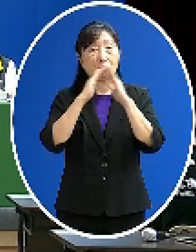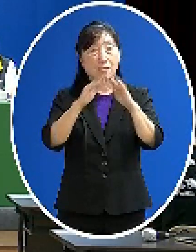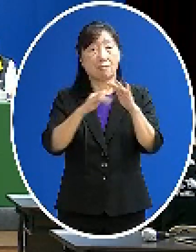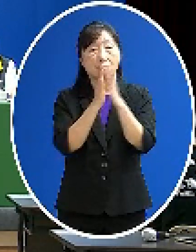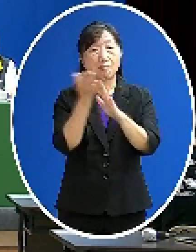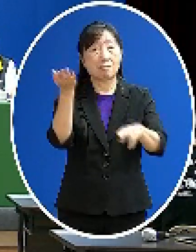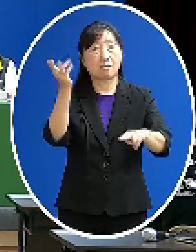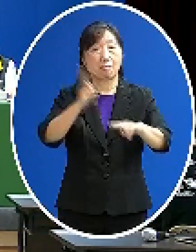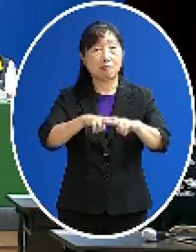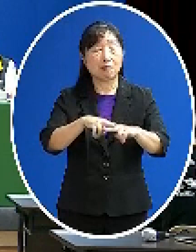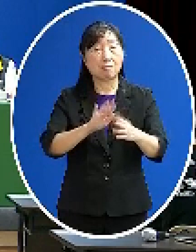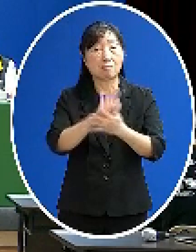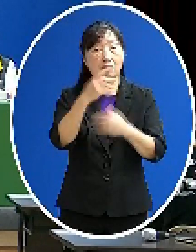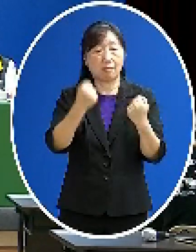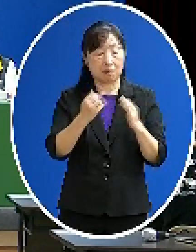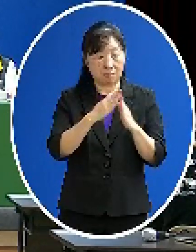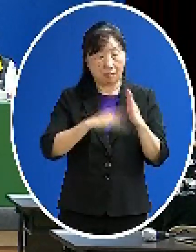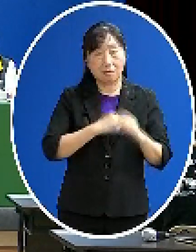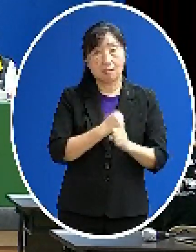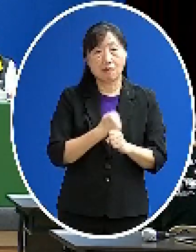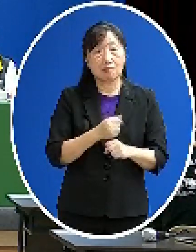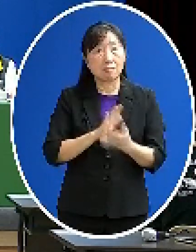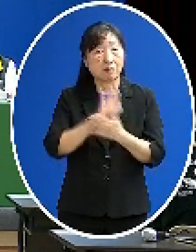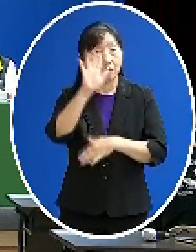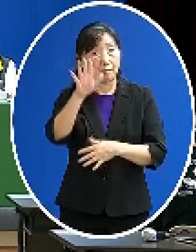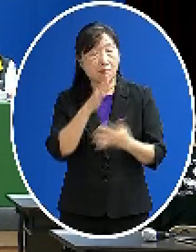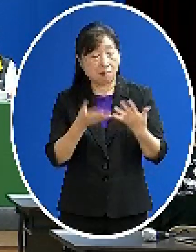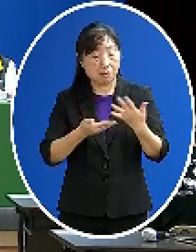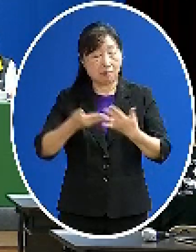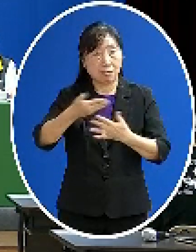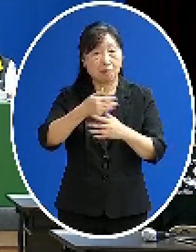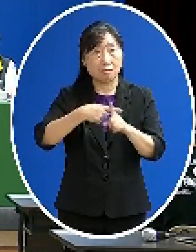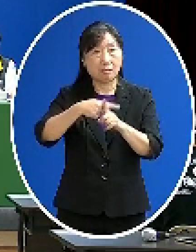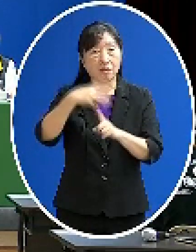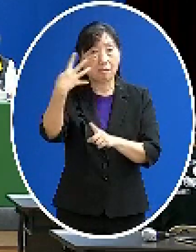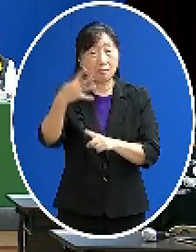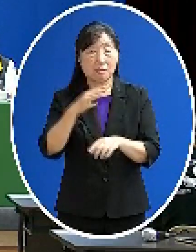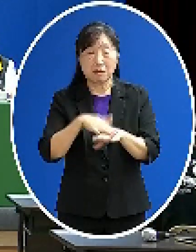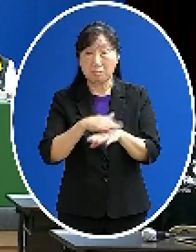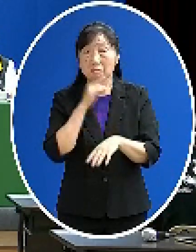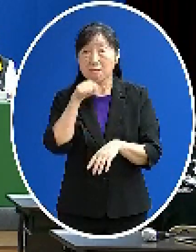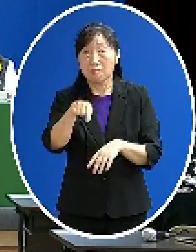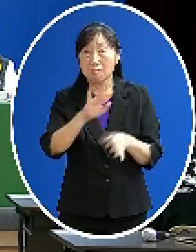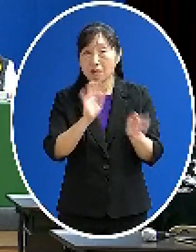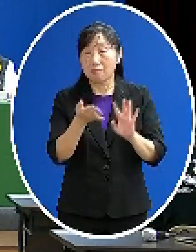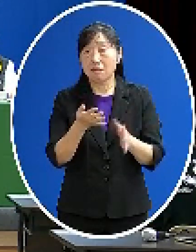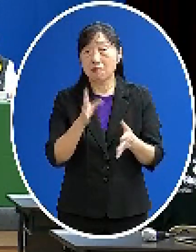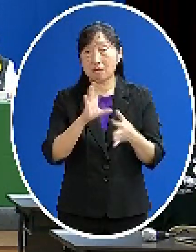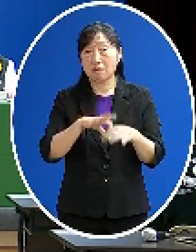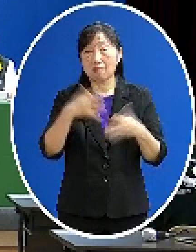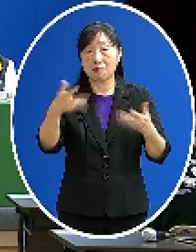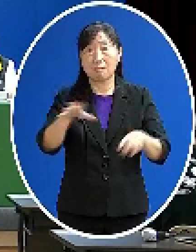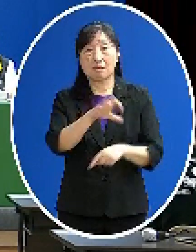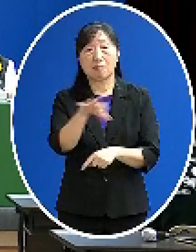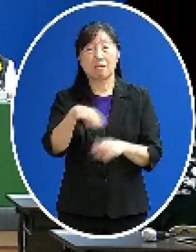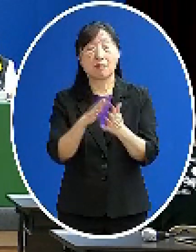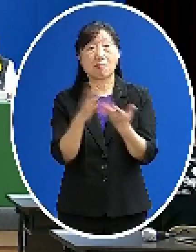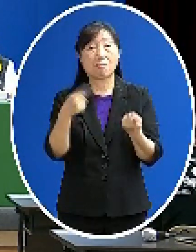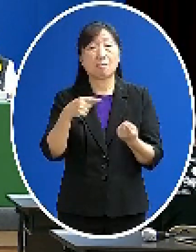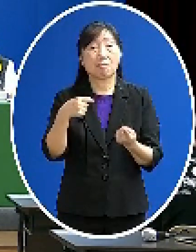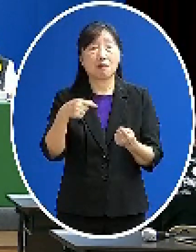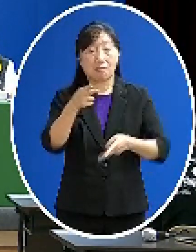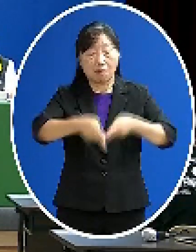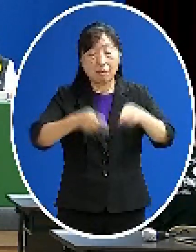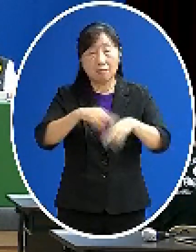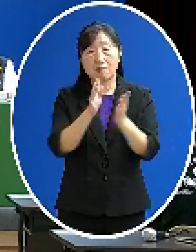四級如果封城的話媒體會不會是例外 有沒有規範第二個問題是 現在有很多手術都做不成像是台大他們